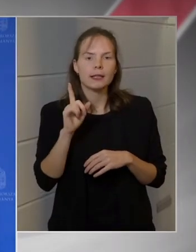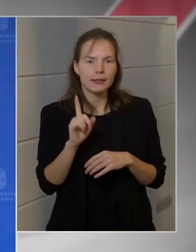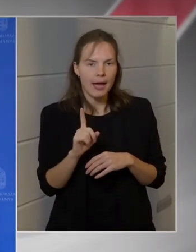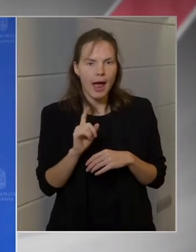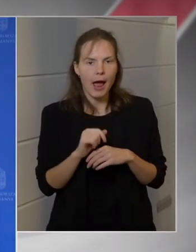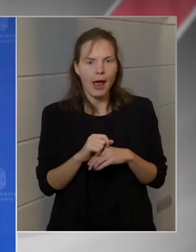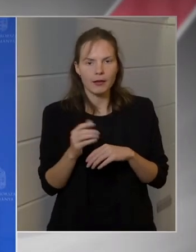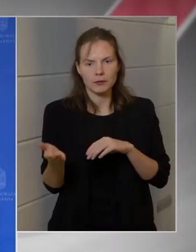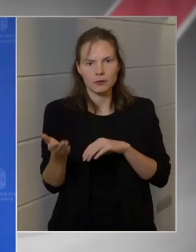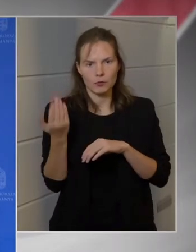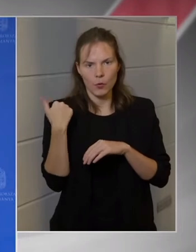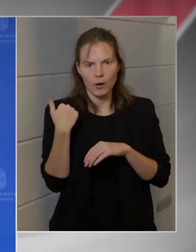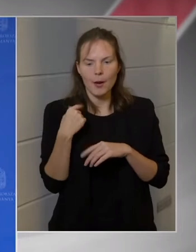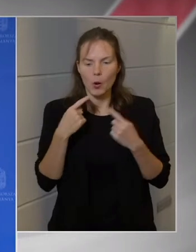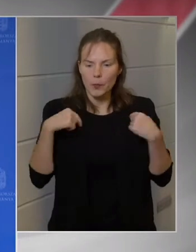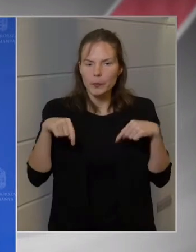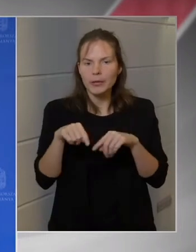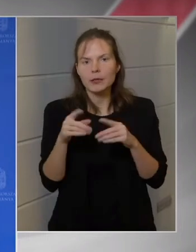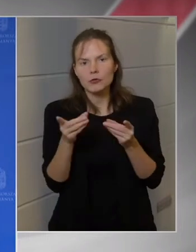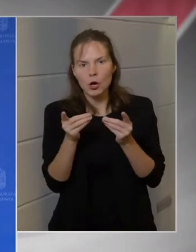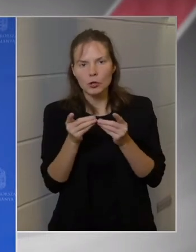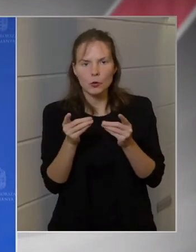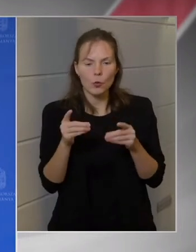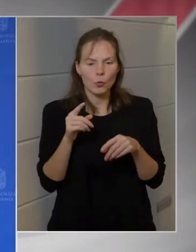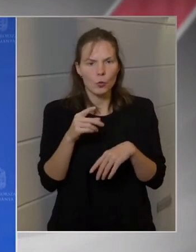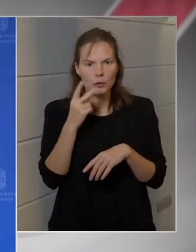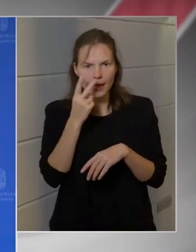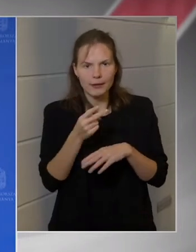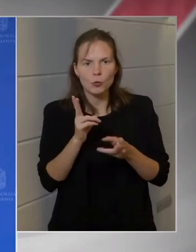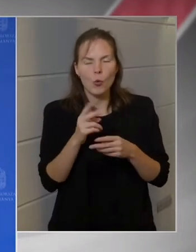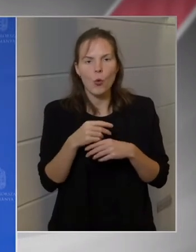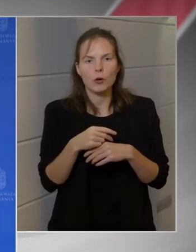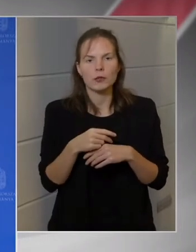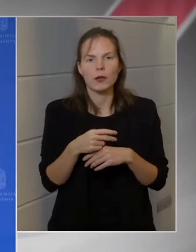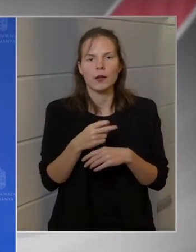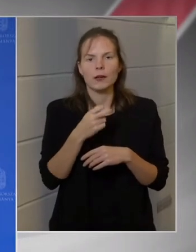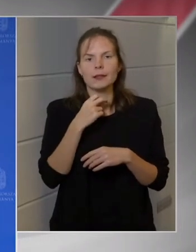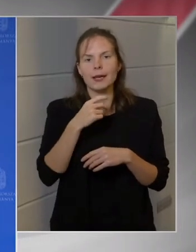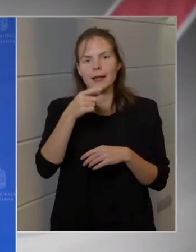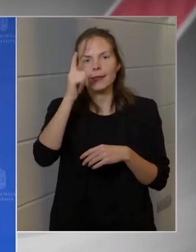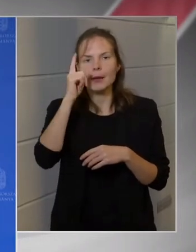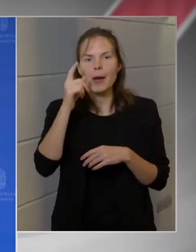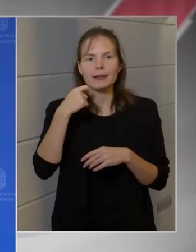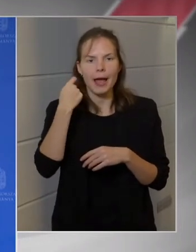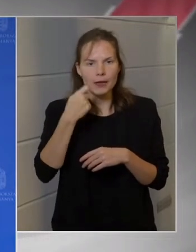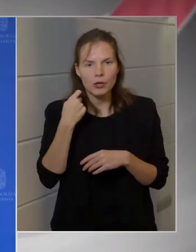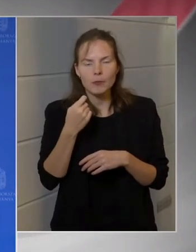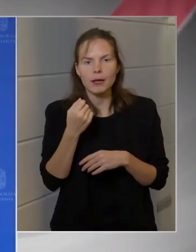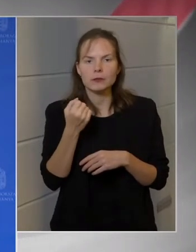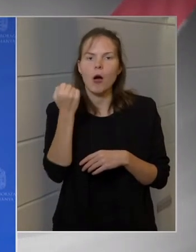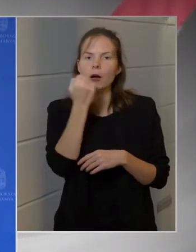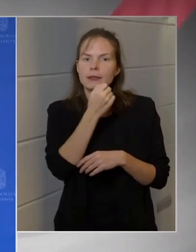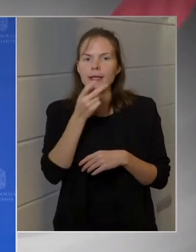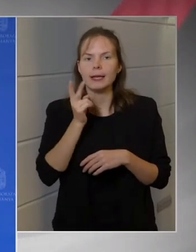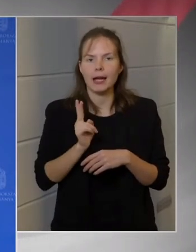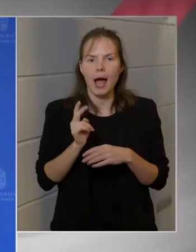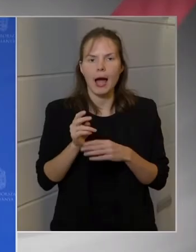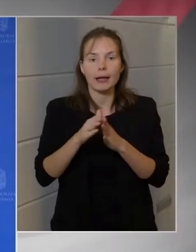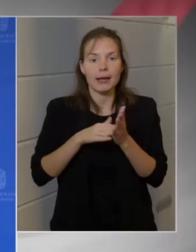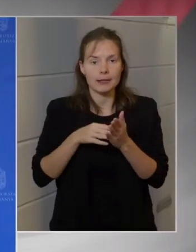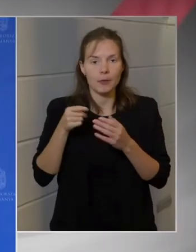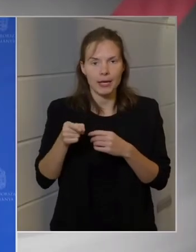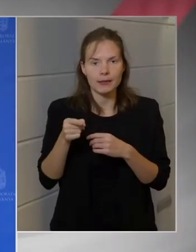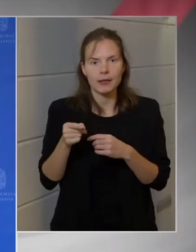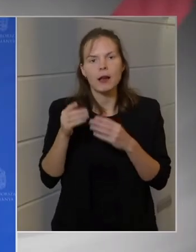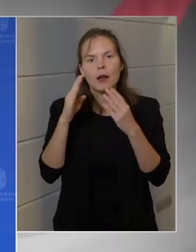de korábban mi a sajtokon azt láttuk, hogy talán pont Gyé-Német Erzsébet, vagy a DK kezdeményezésére Karácsony